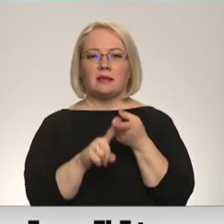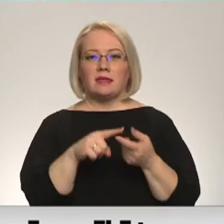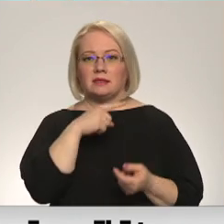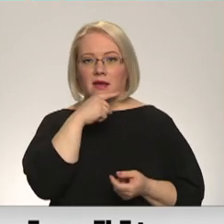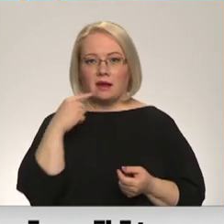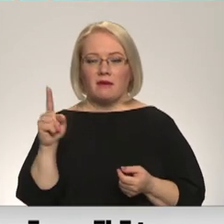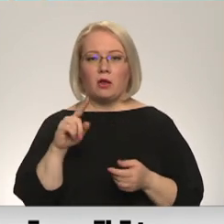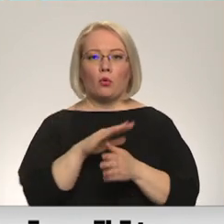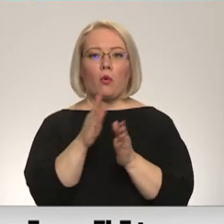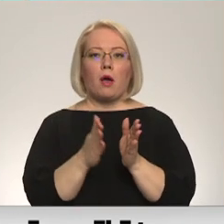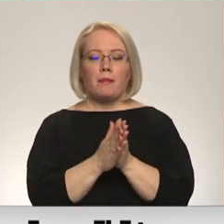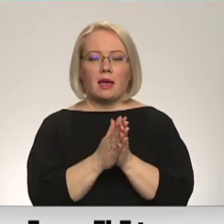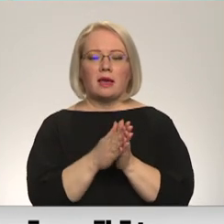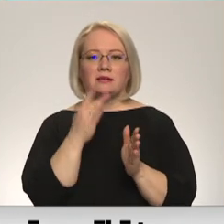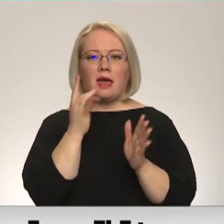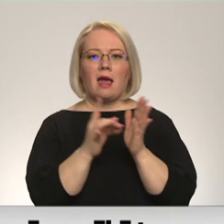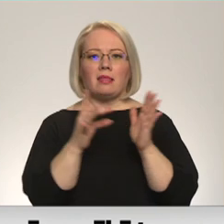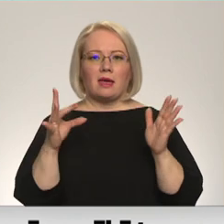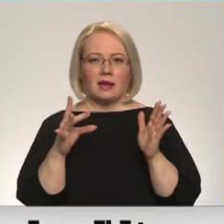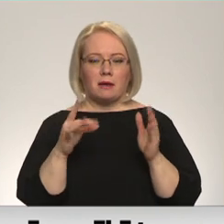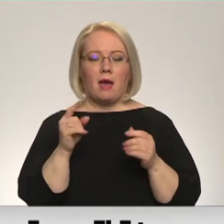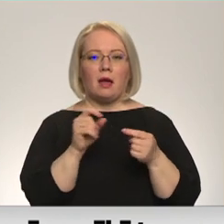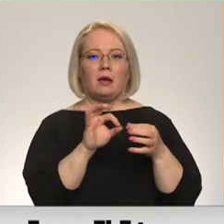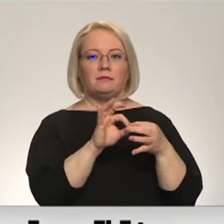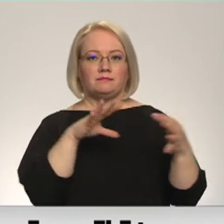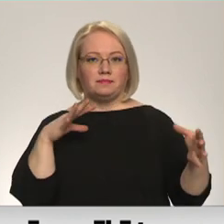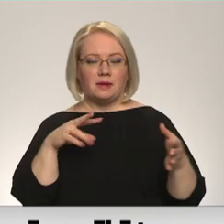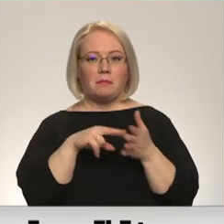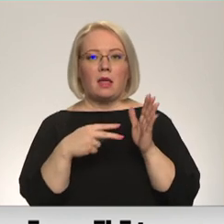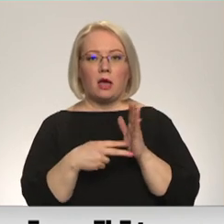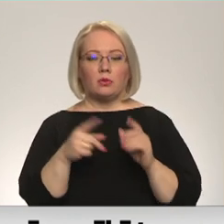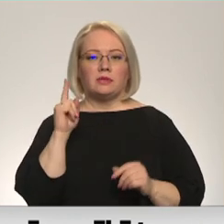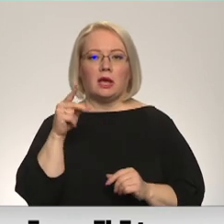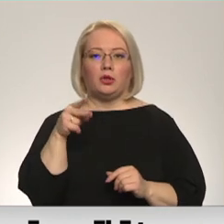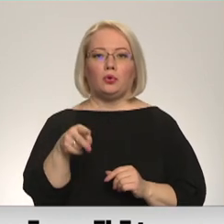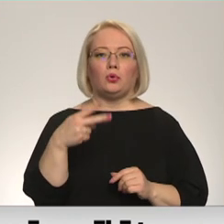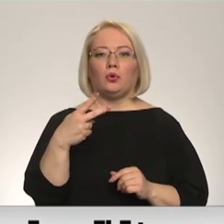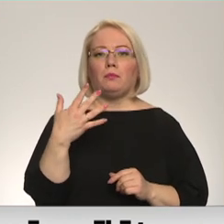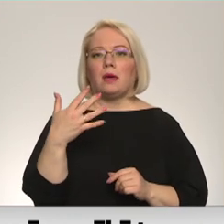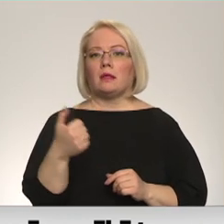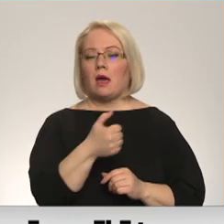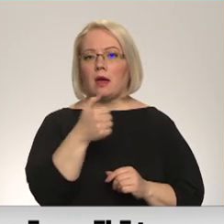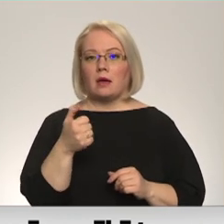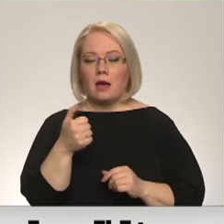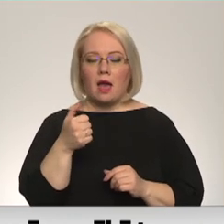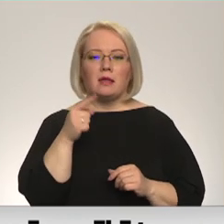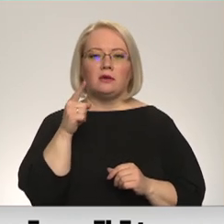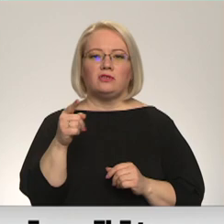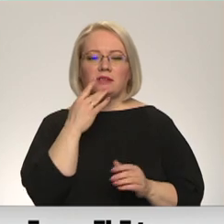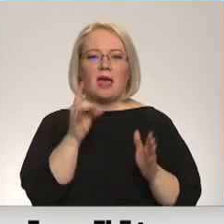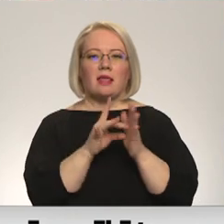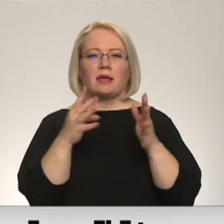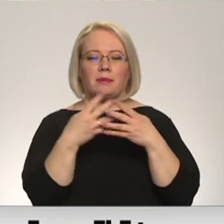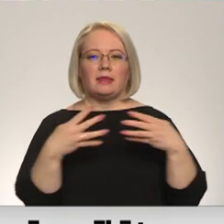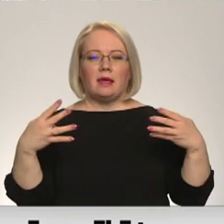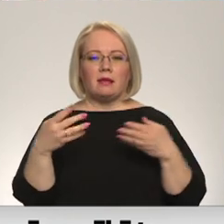kopīgais brelu elektroapgādes loks. Atslaikties no tā plānots tikai 2025. gadā. Augsprieguma tīkla valdes